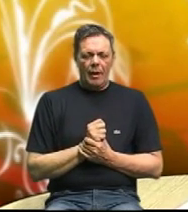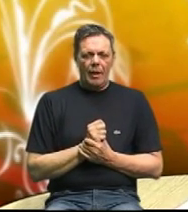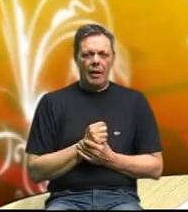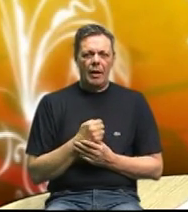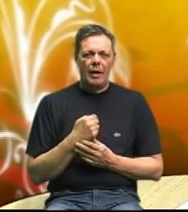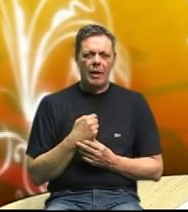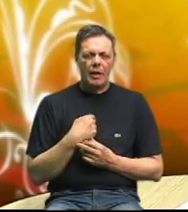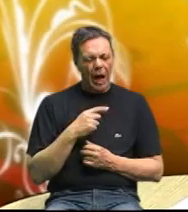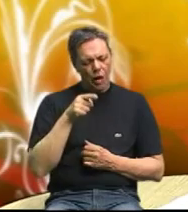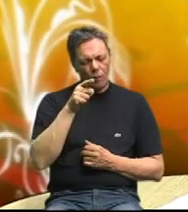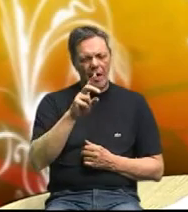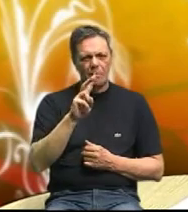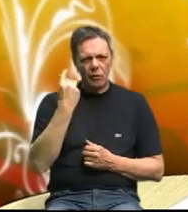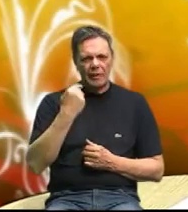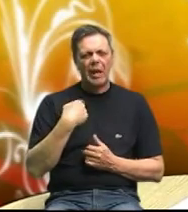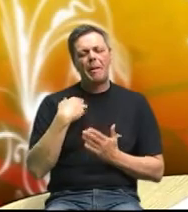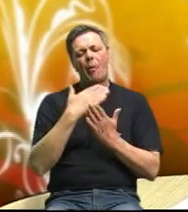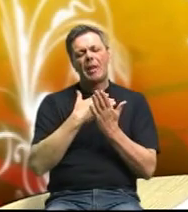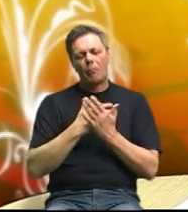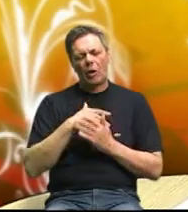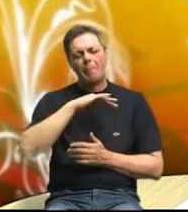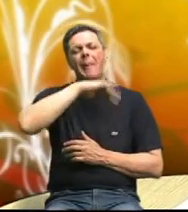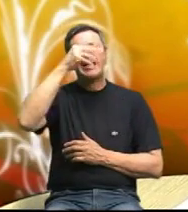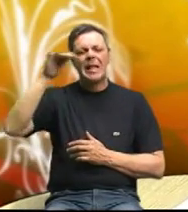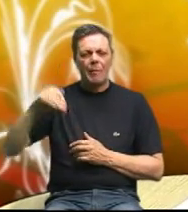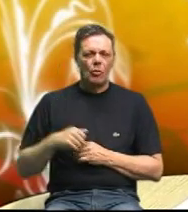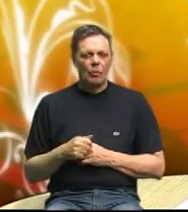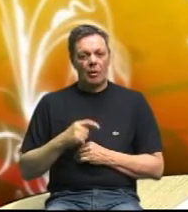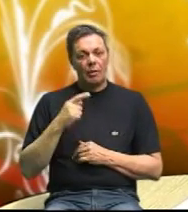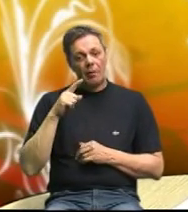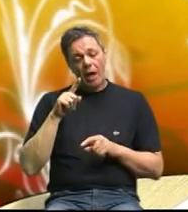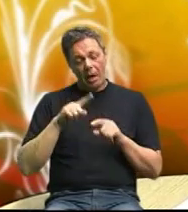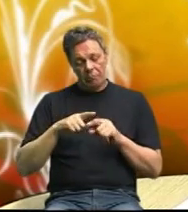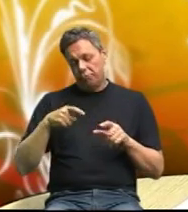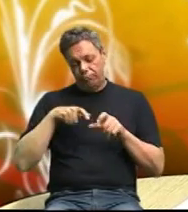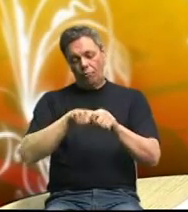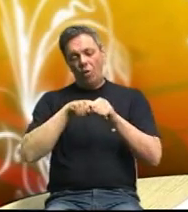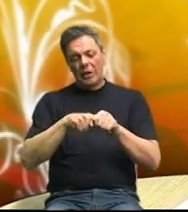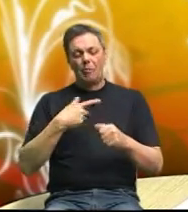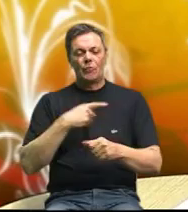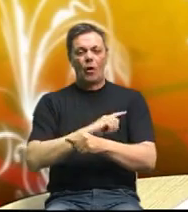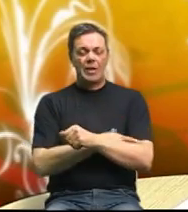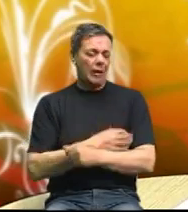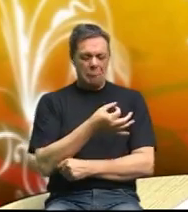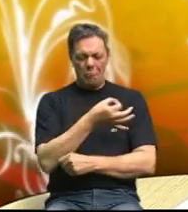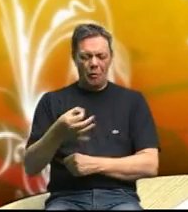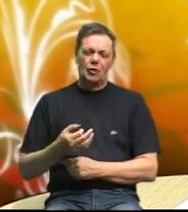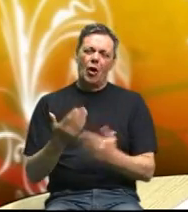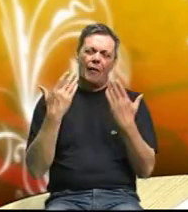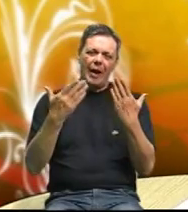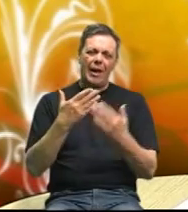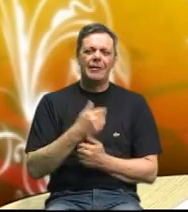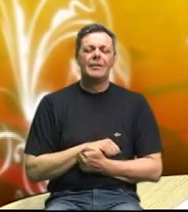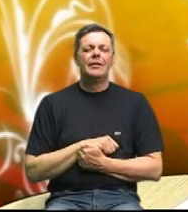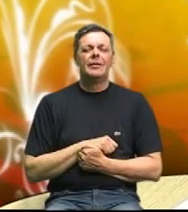ja ću vam zvati jer mi imamo jedan program na sljemenu pa da vidimo da nešto ujedinimo svoje snage jel tako super hvala vam lijepo i